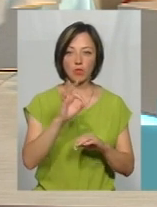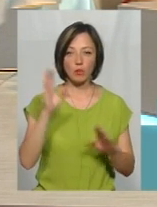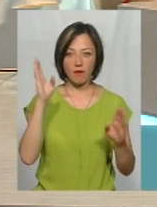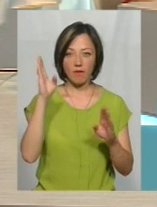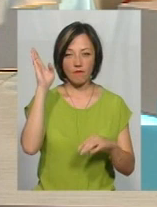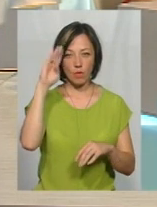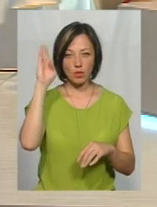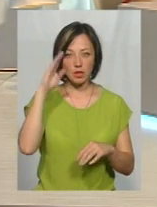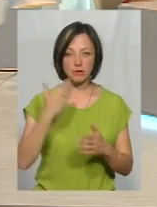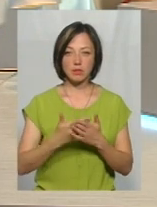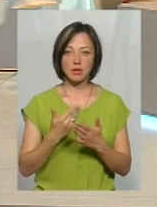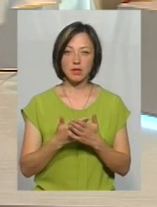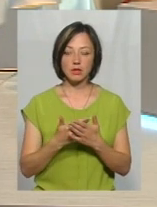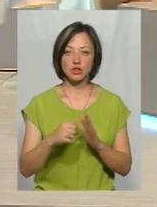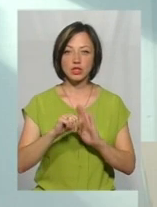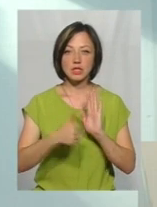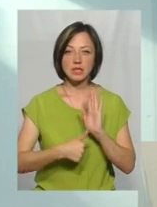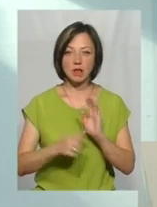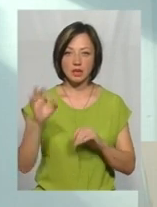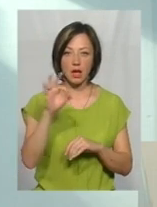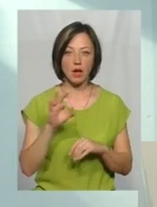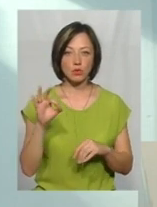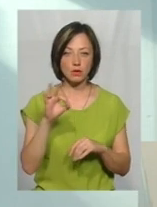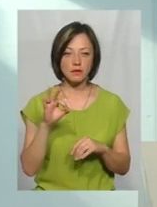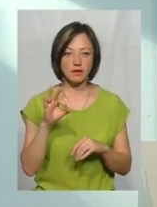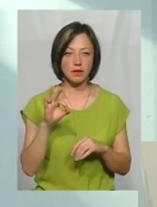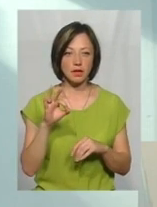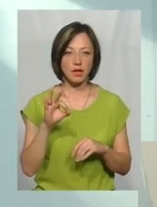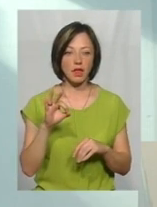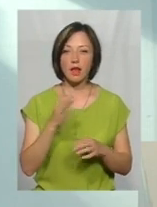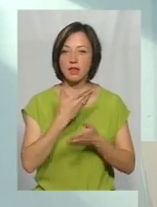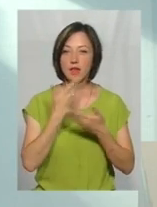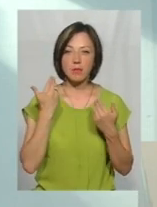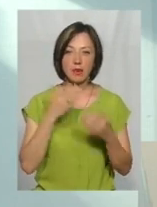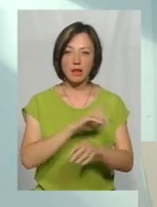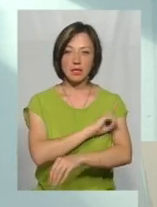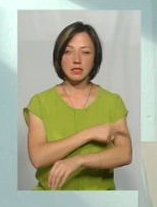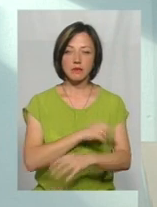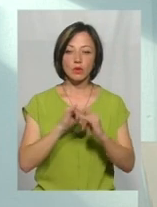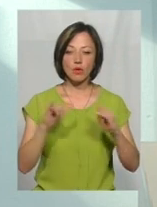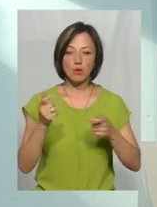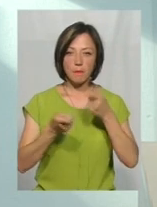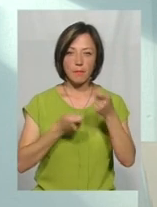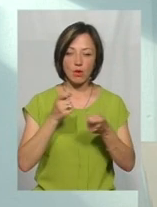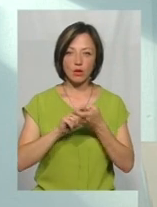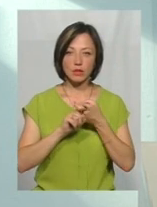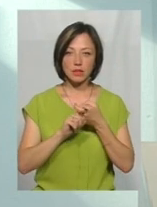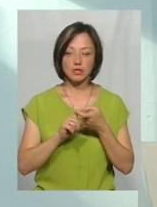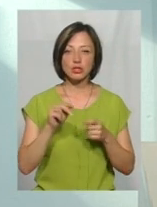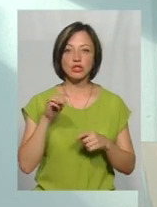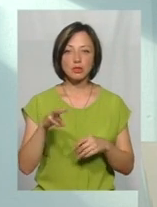скажімо так, 16 градусів, не відбувається такого інтенсивного росту мікроорганізмів, чим